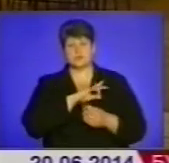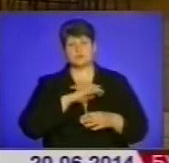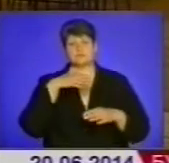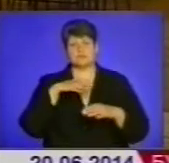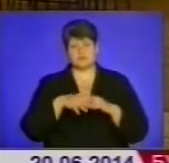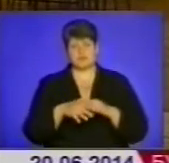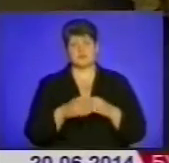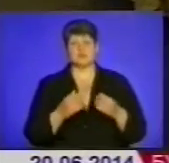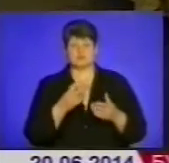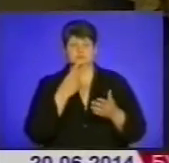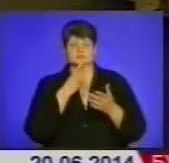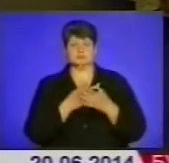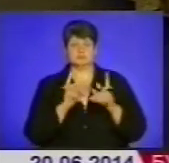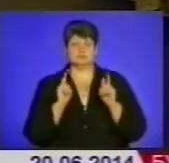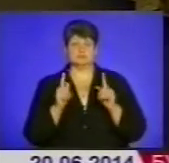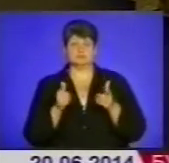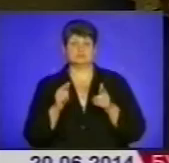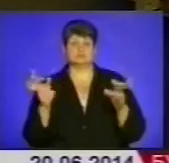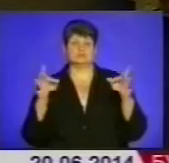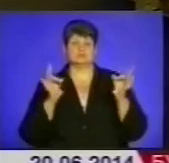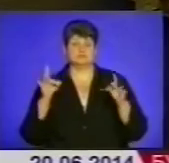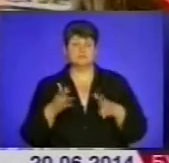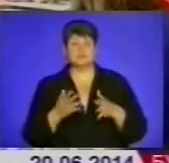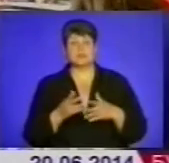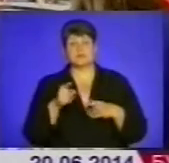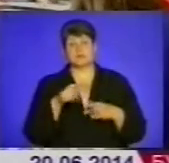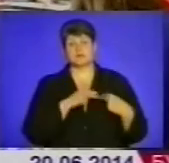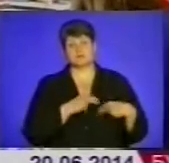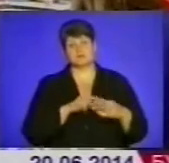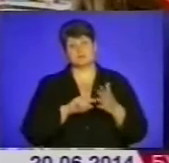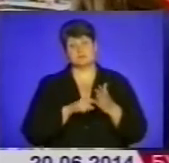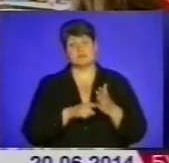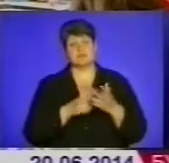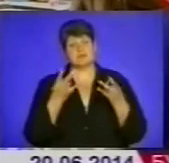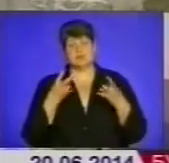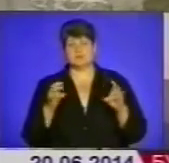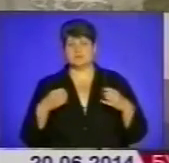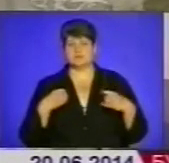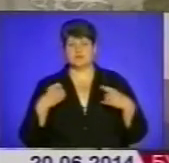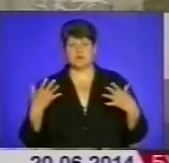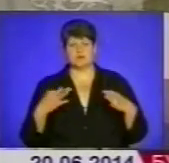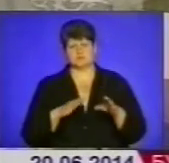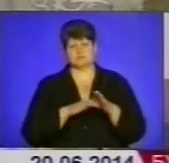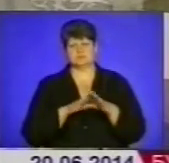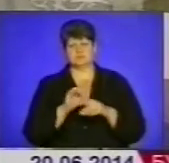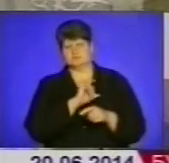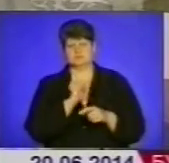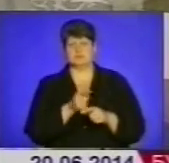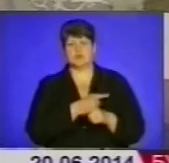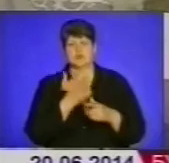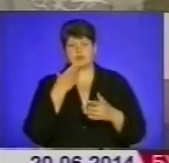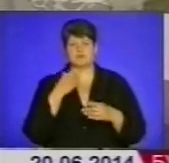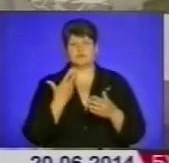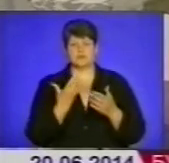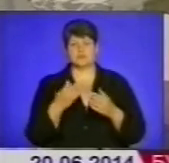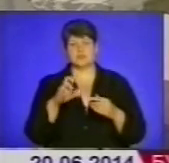виявили і розважальні заклади обласного центру. Їх працівники наголошують – не годиться святкувати наповну, коли у твоїй країні біда.